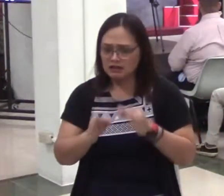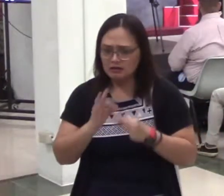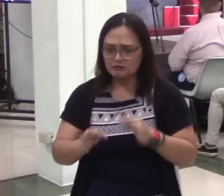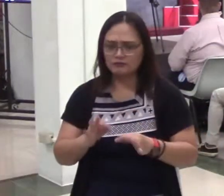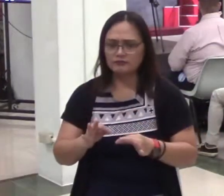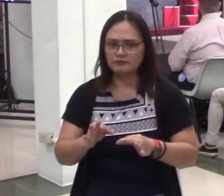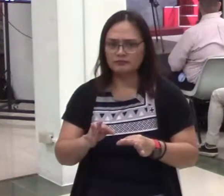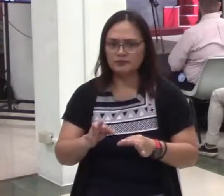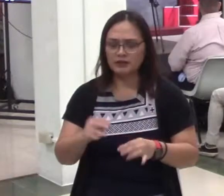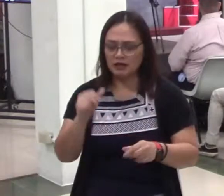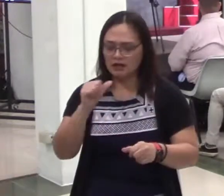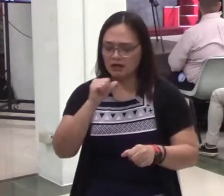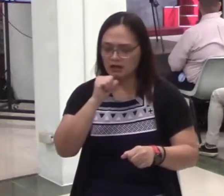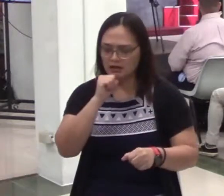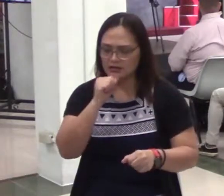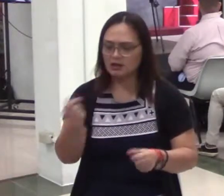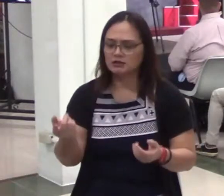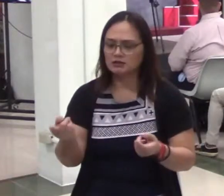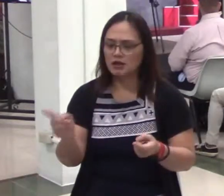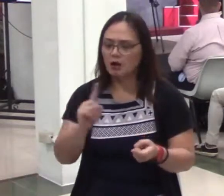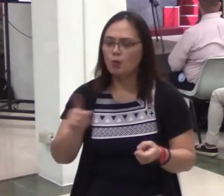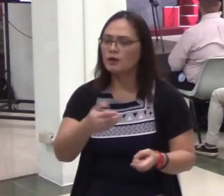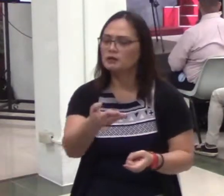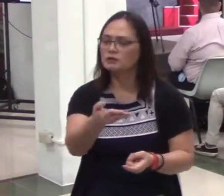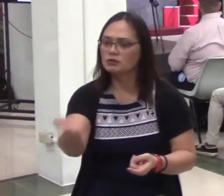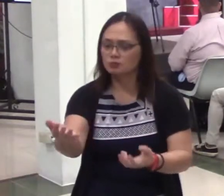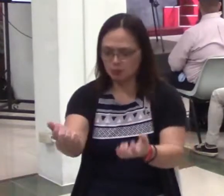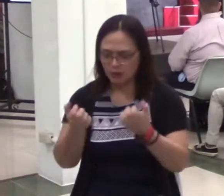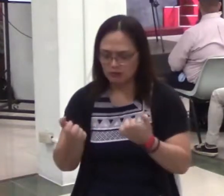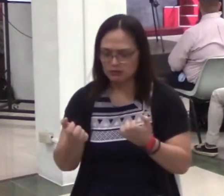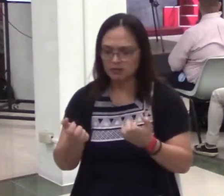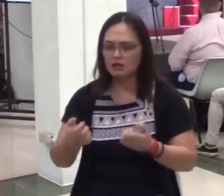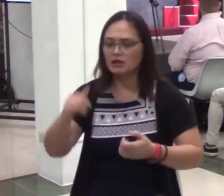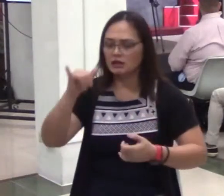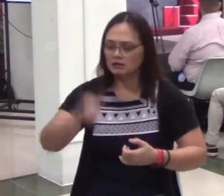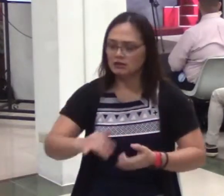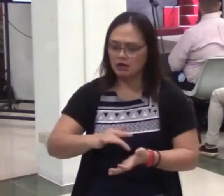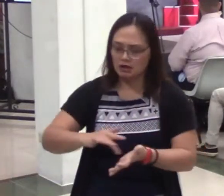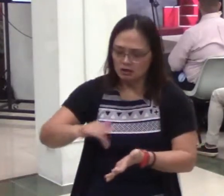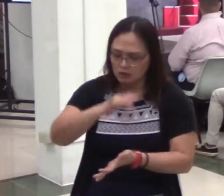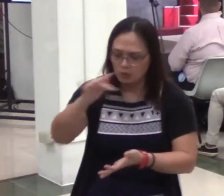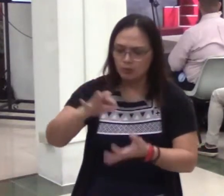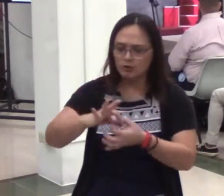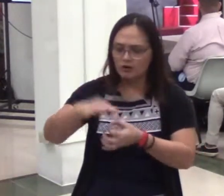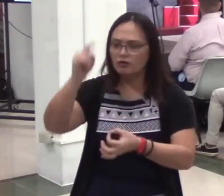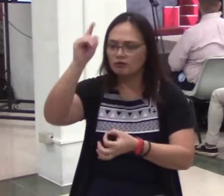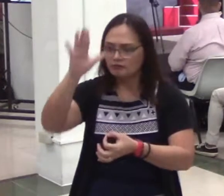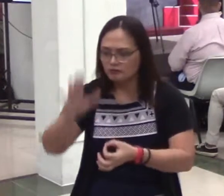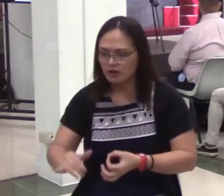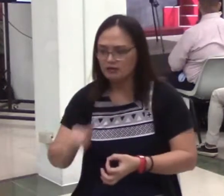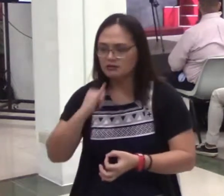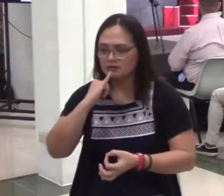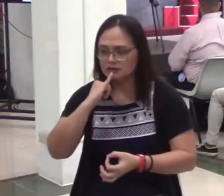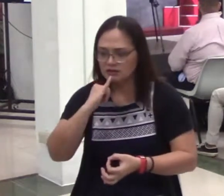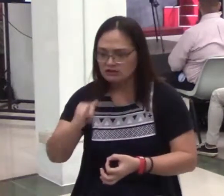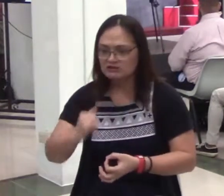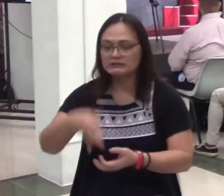glory of God to what we think is the glory sa ating sarili.